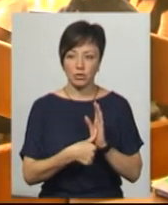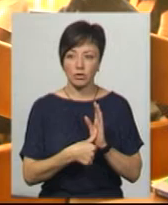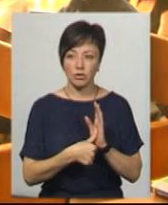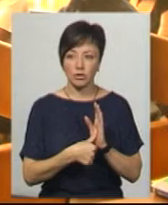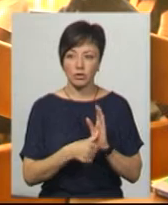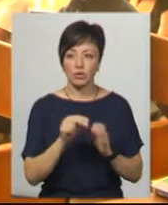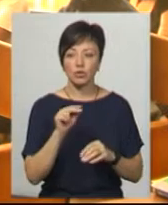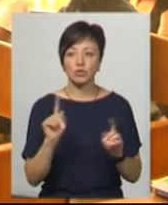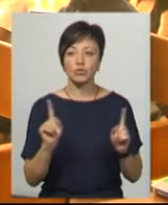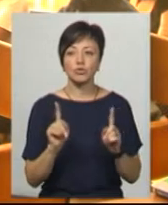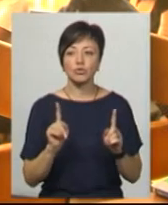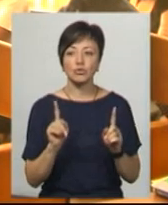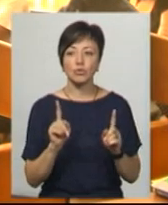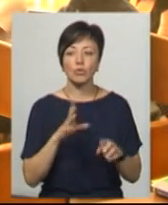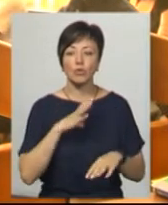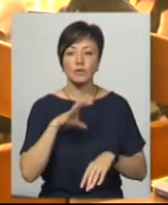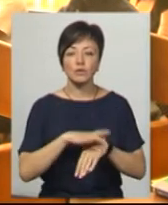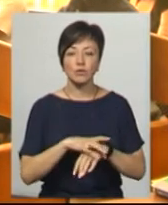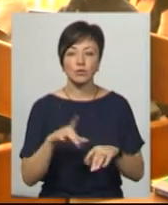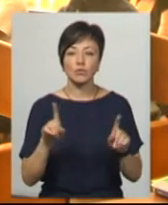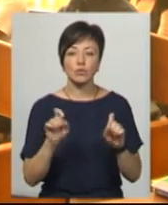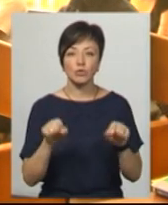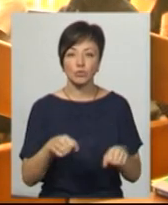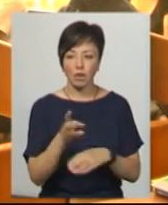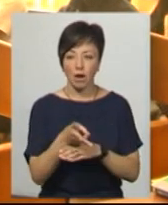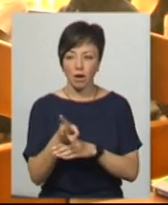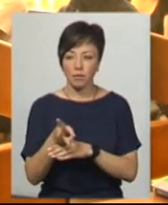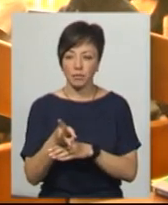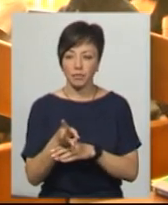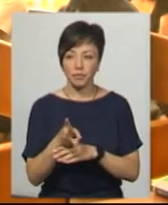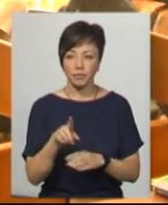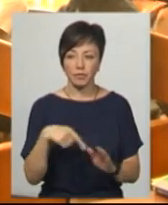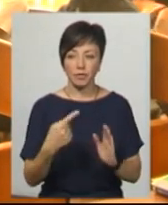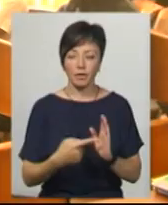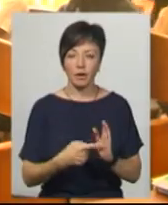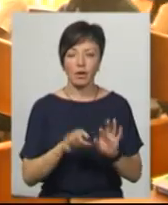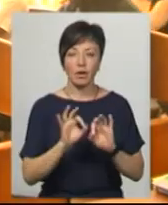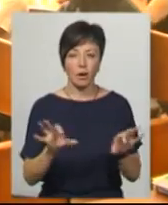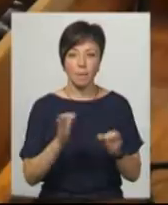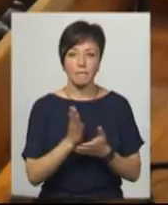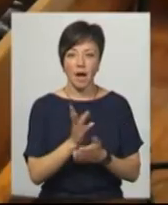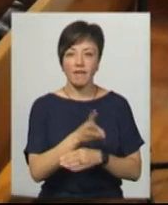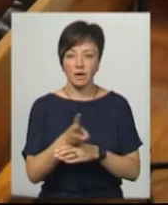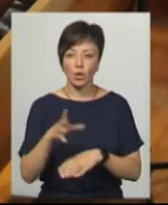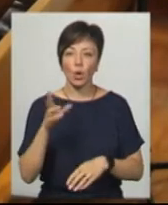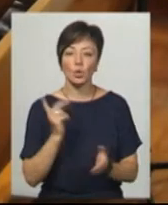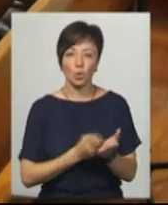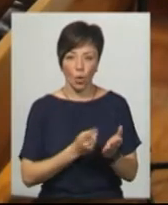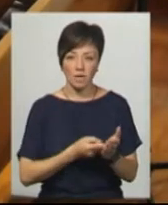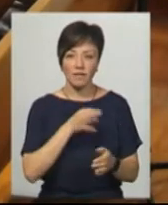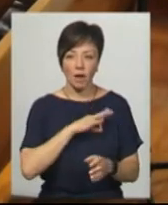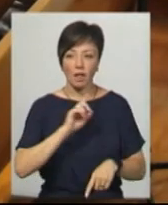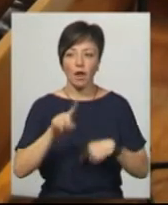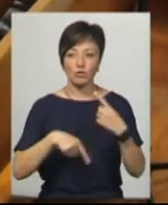що це там було зафіксовано, що це може бути зафіксовано? Вадим Сидорчук каже, має відеодокази. Їх використують у